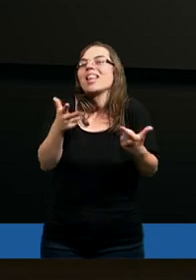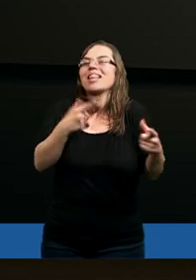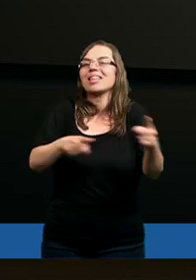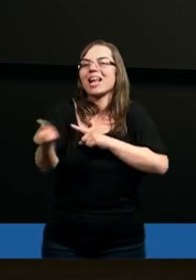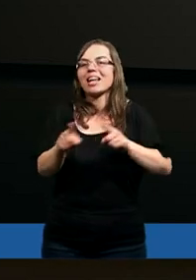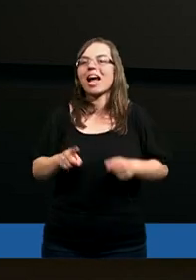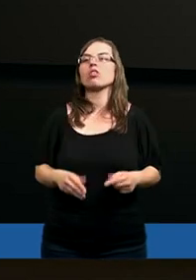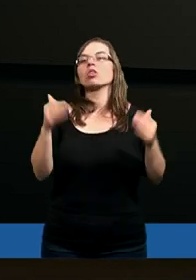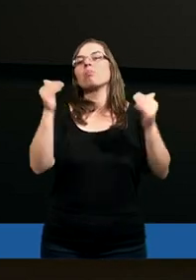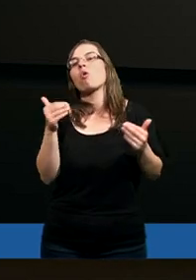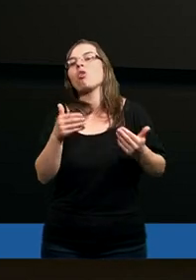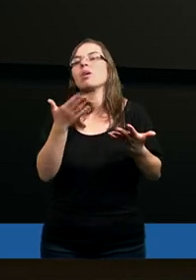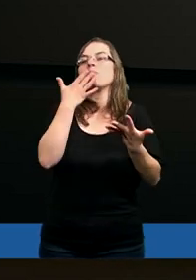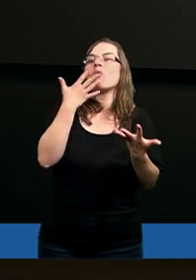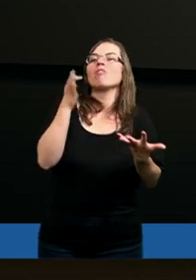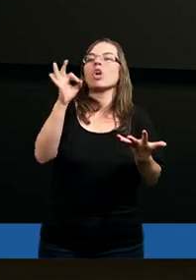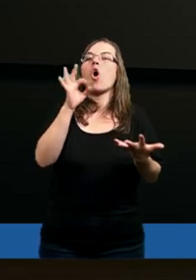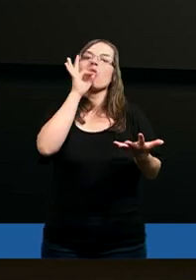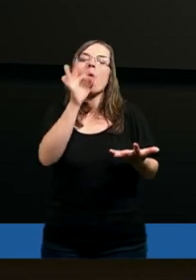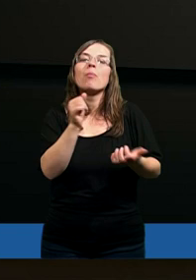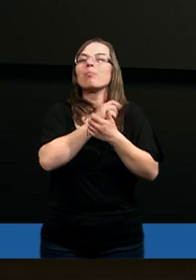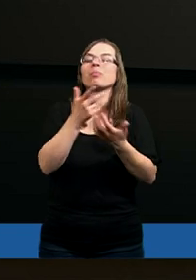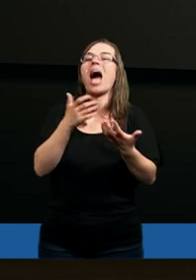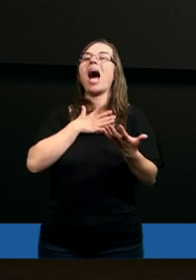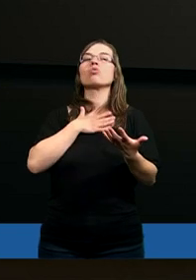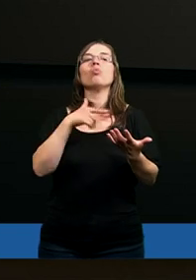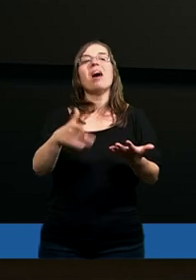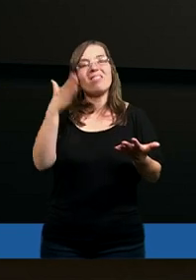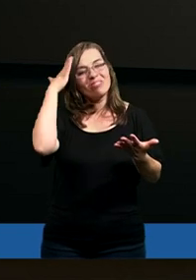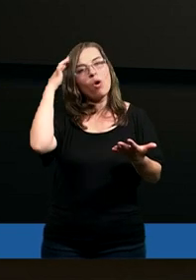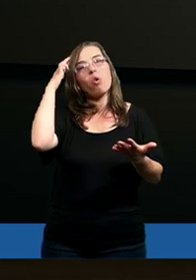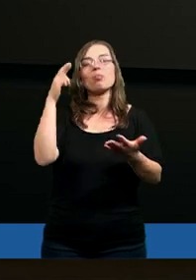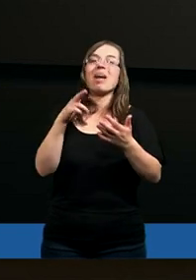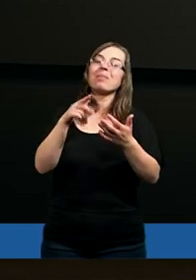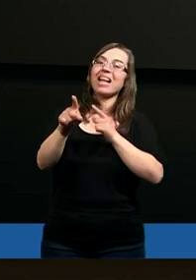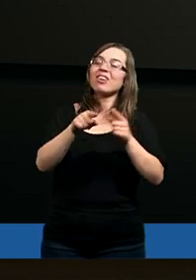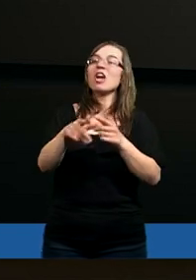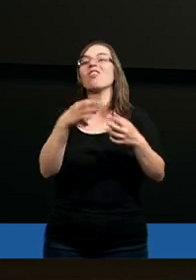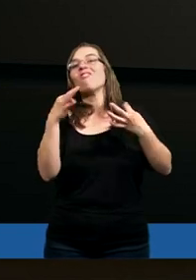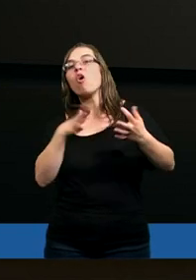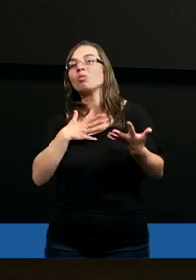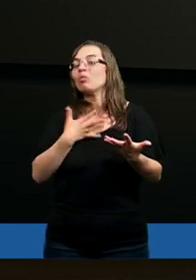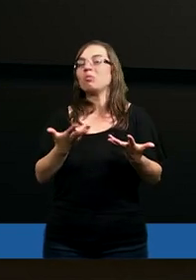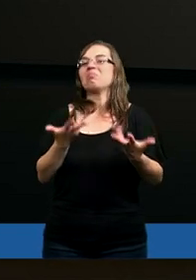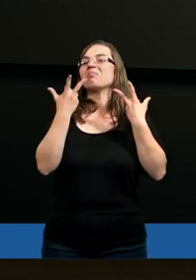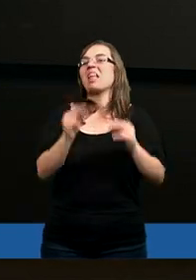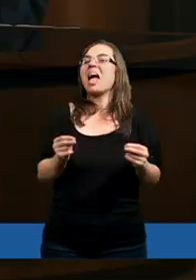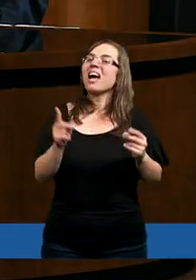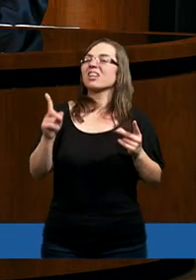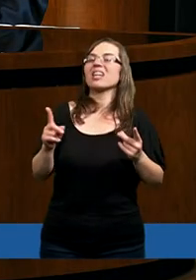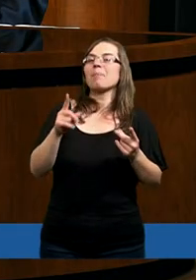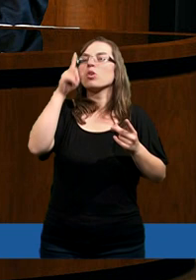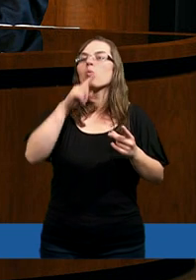w praktyce. Można mówić o wolności, przepięknie, ale tak naprawdę żadna wolność. To jest niewola.